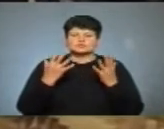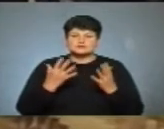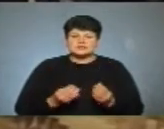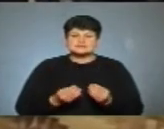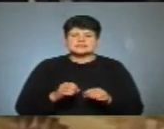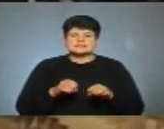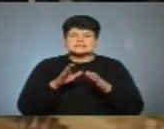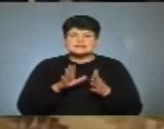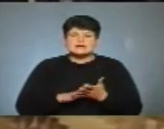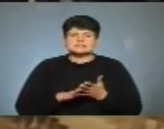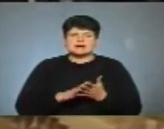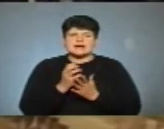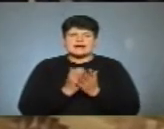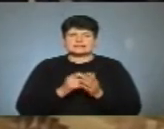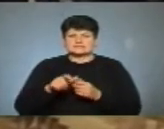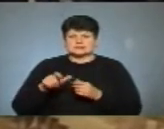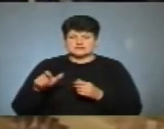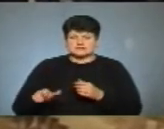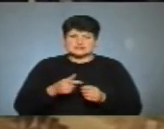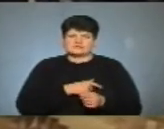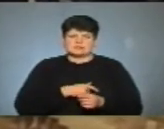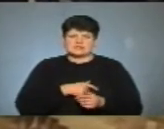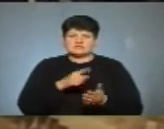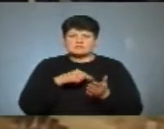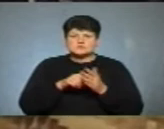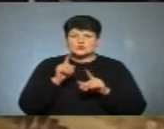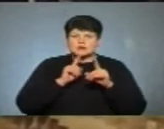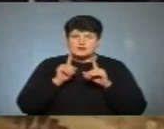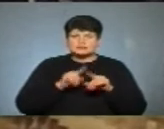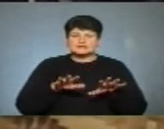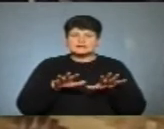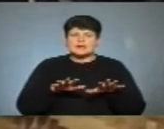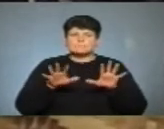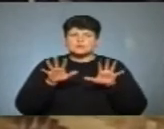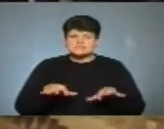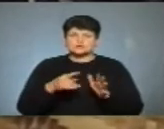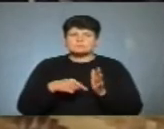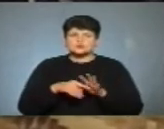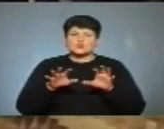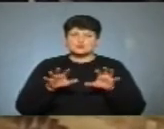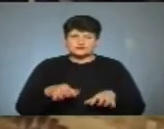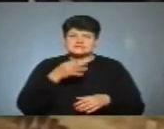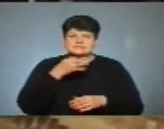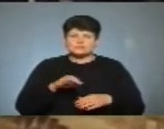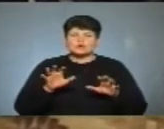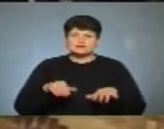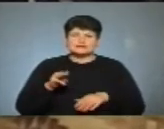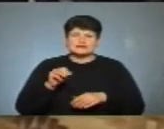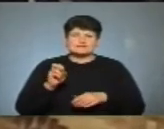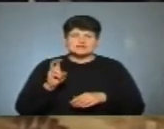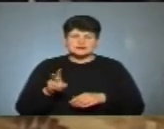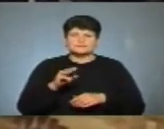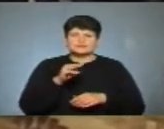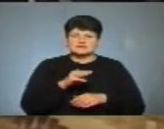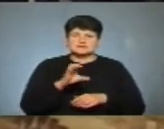реєстрація кандидатів у депутати до міської ради, а також на посаду міського голови. Як повідомила голова ТВК Тетяна